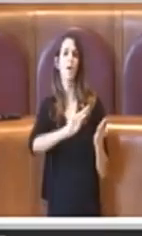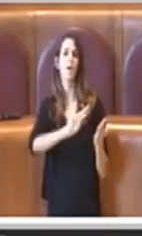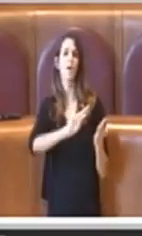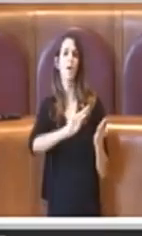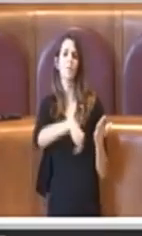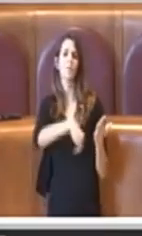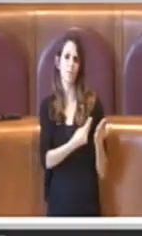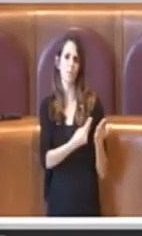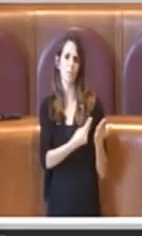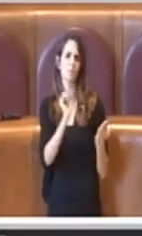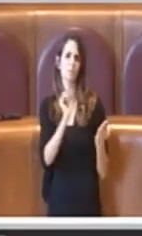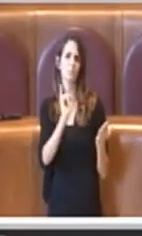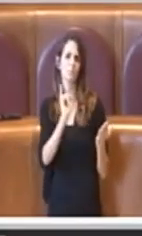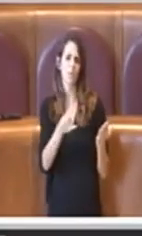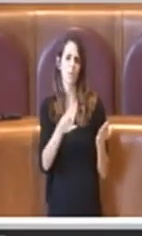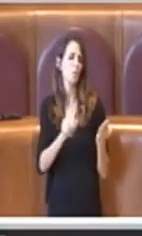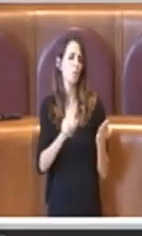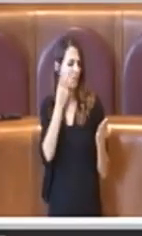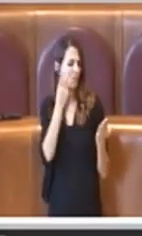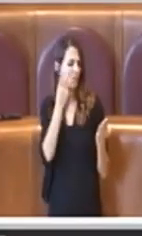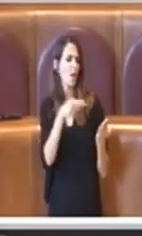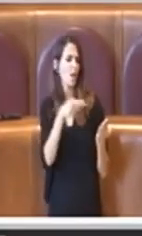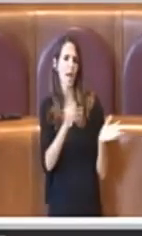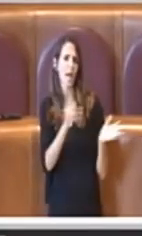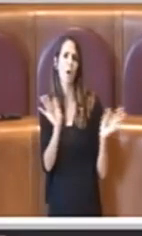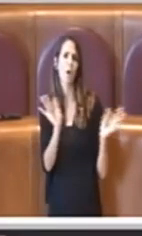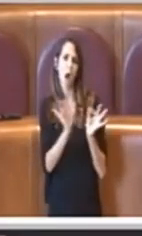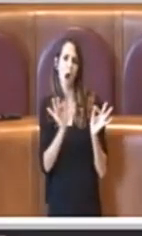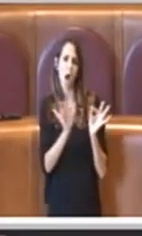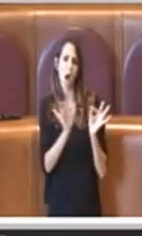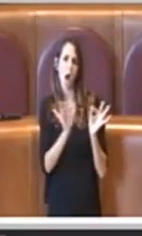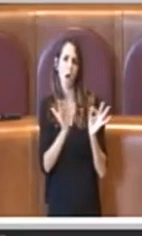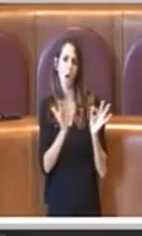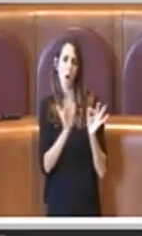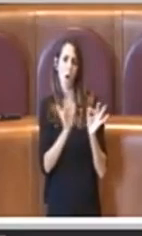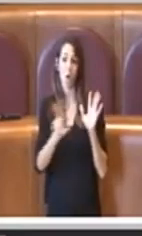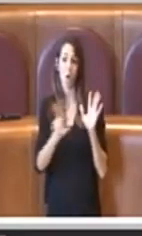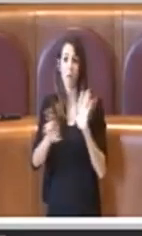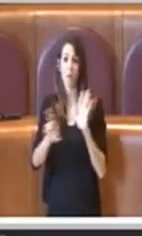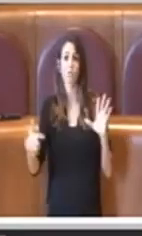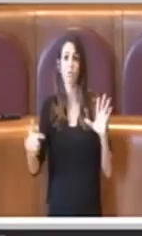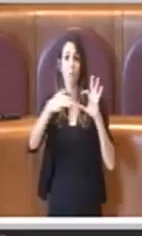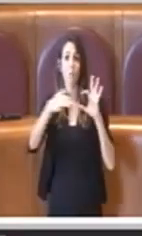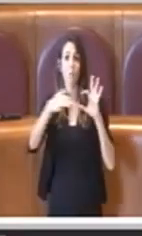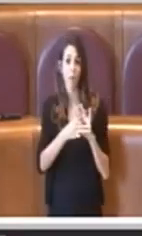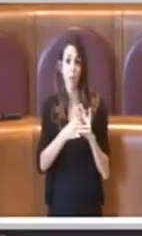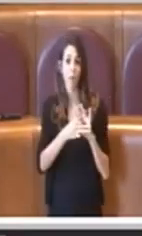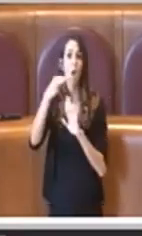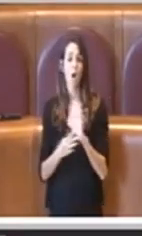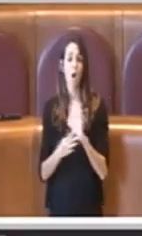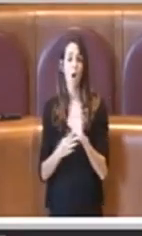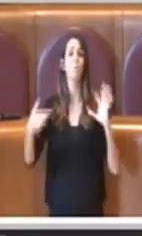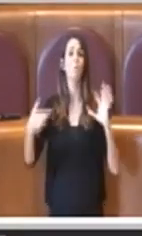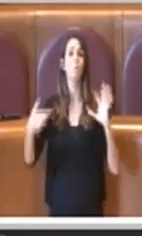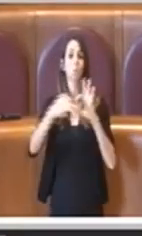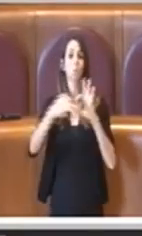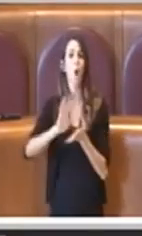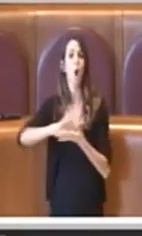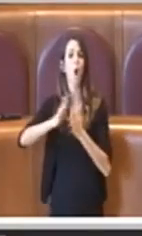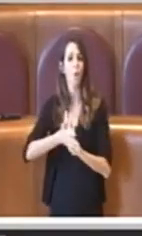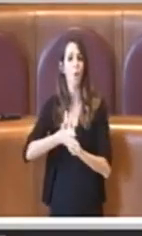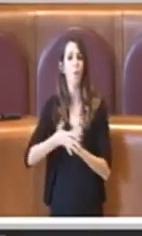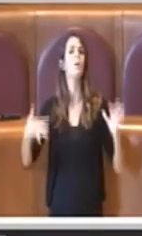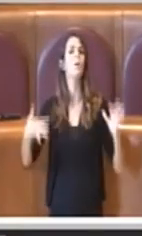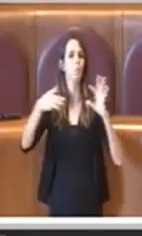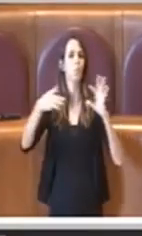non solo va in questo senso sia nel rispetto della legalità, delle normative, dei contratti firmati, ma anche